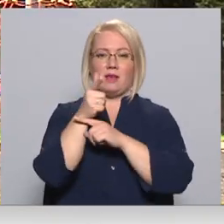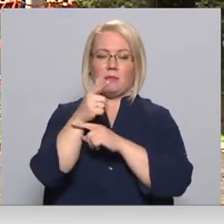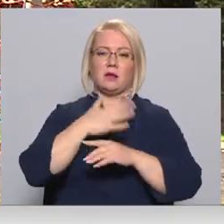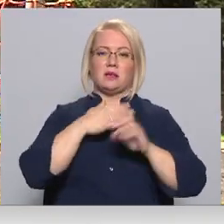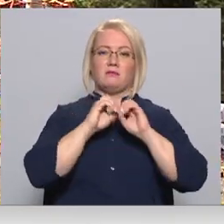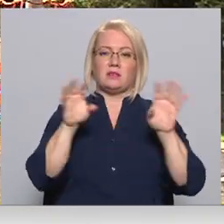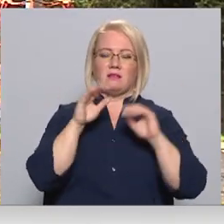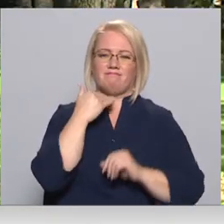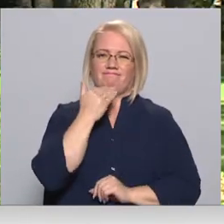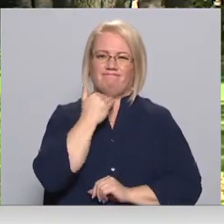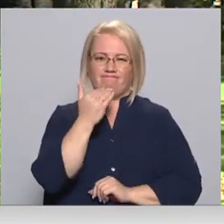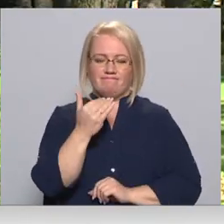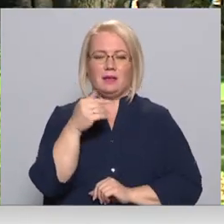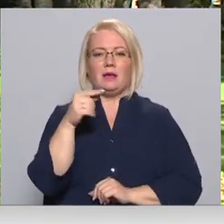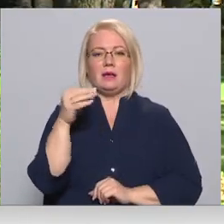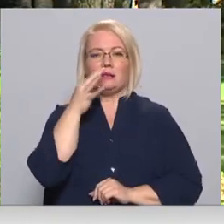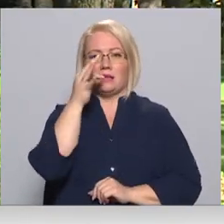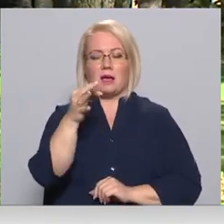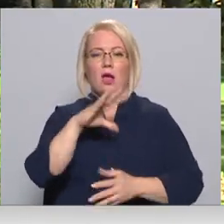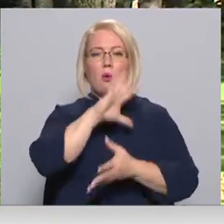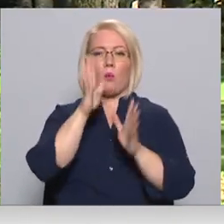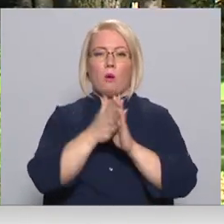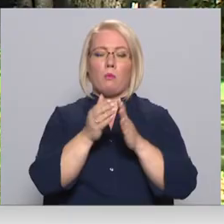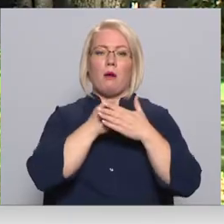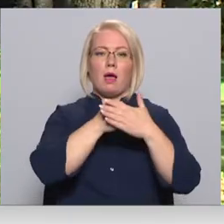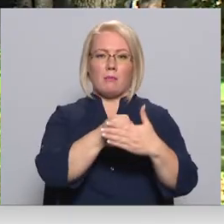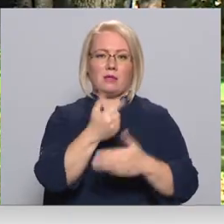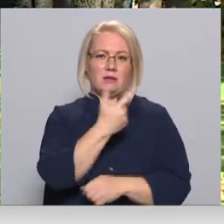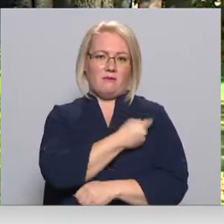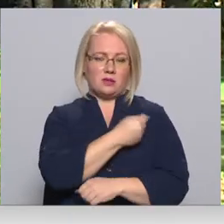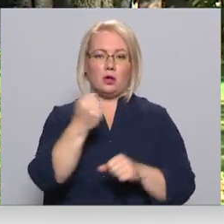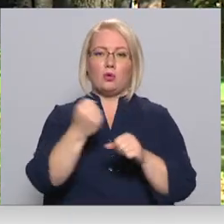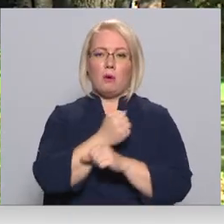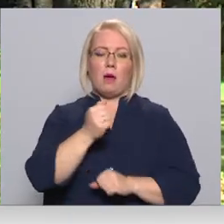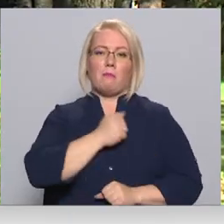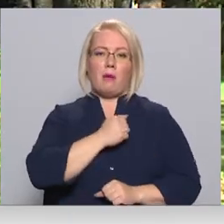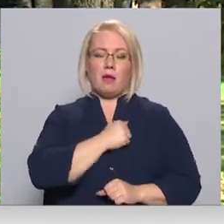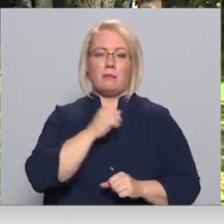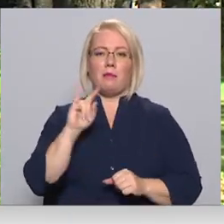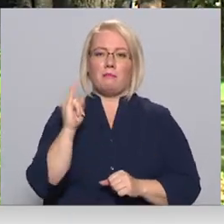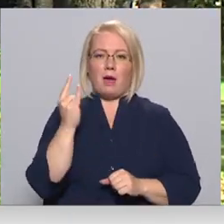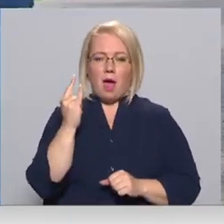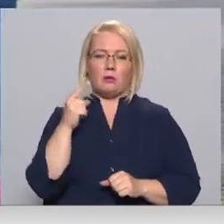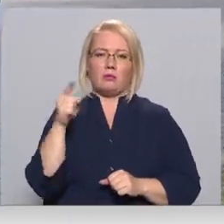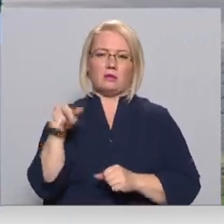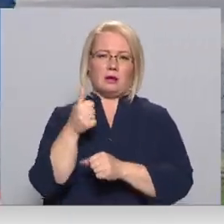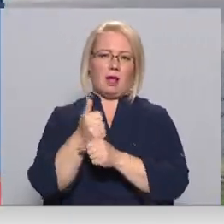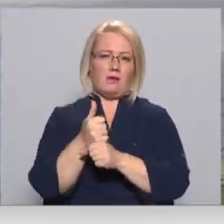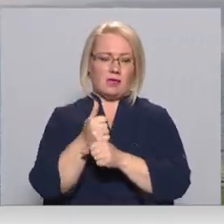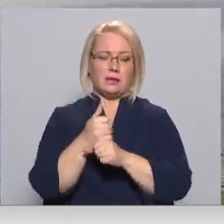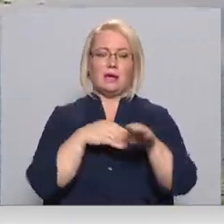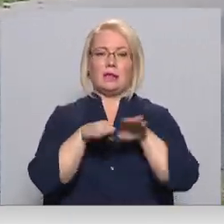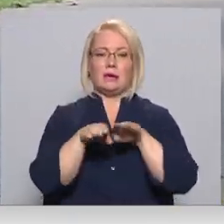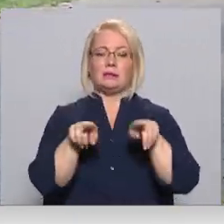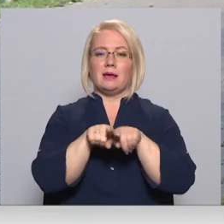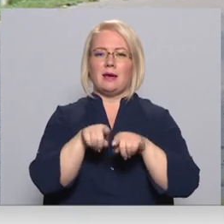stāstu dalās negribīgi, minot, ka kopumā atbalsta vakcinācija, tomēr bailes par jaunu atvasi ņem virs roku. Līdzīgi ir